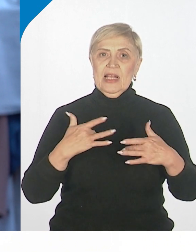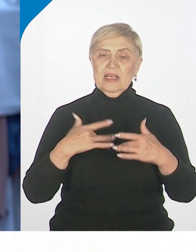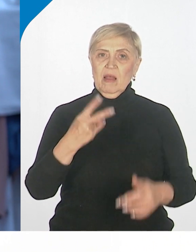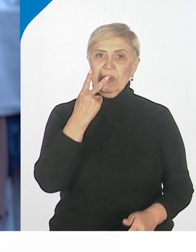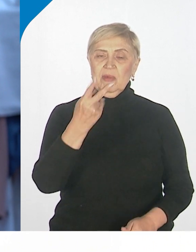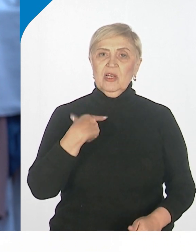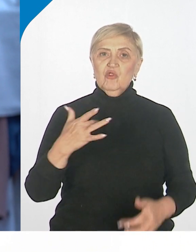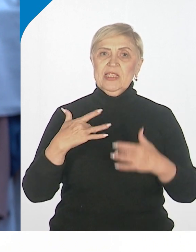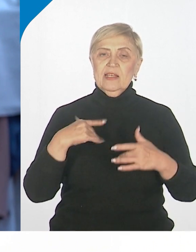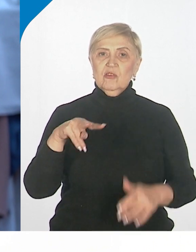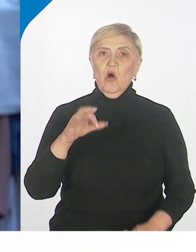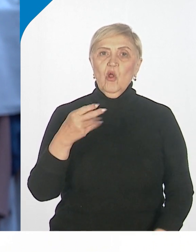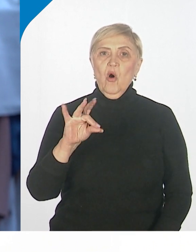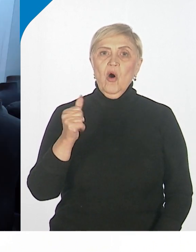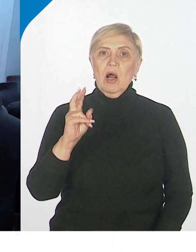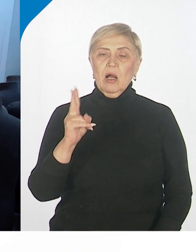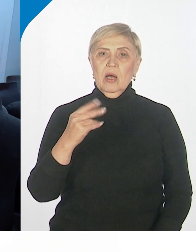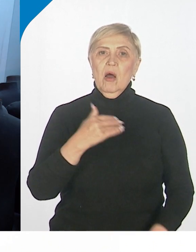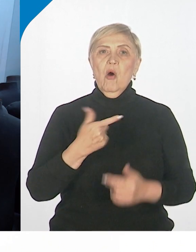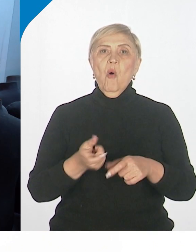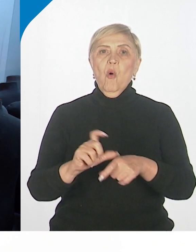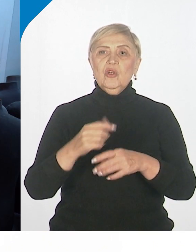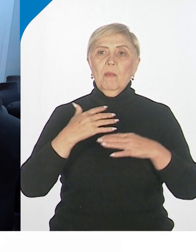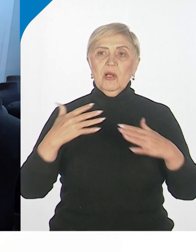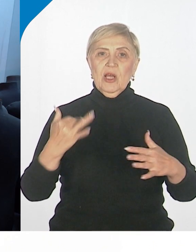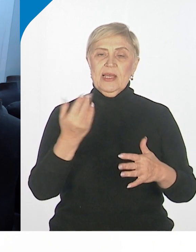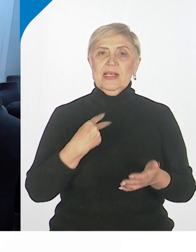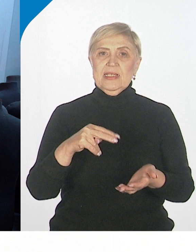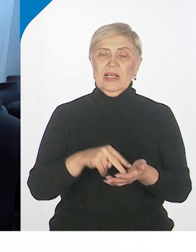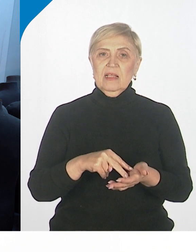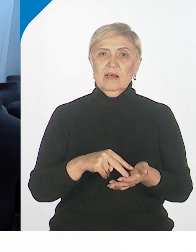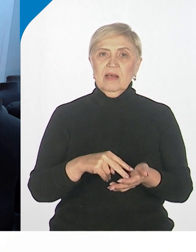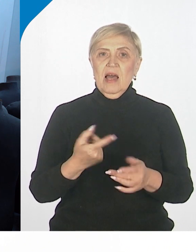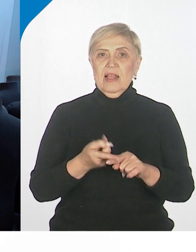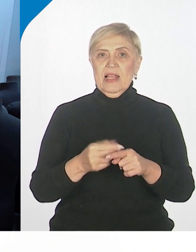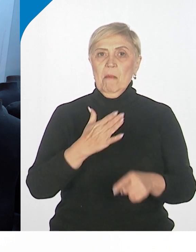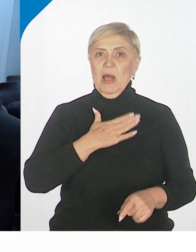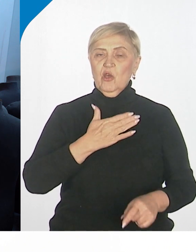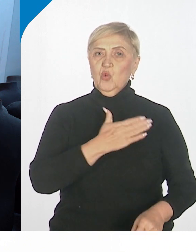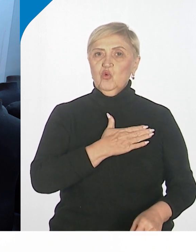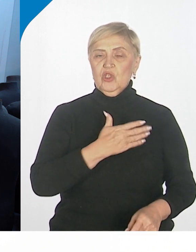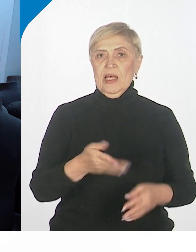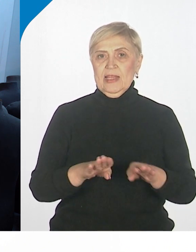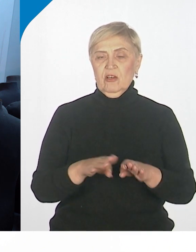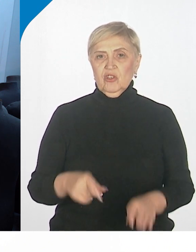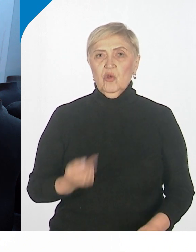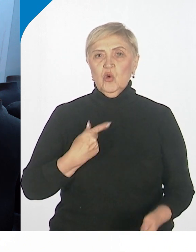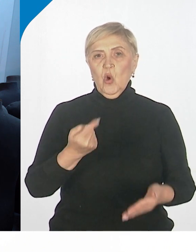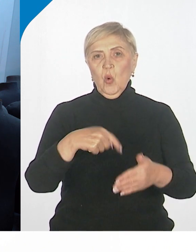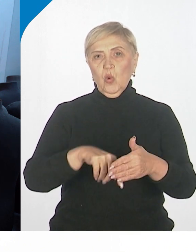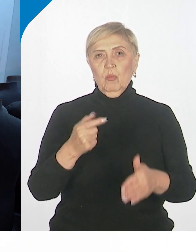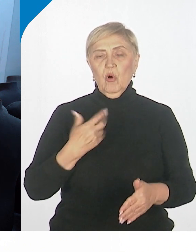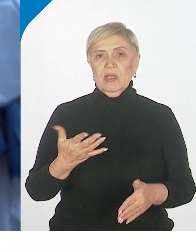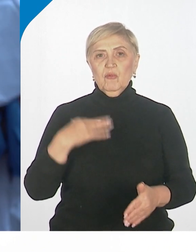большим для нее. И он стал для моей души тоже таким прям глубоким